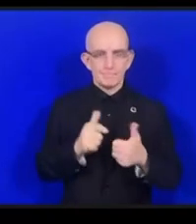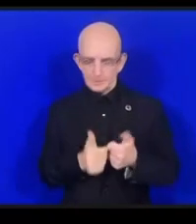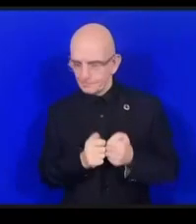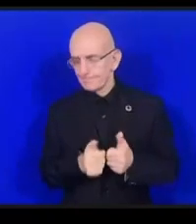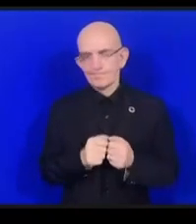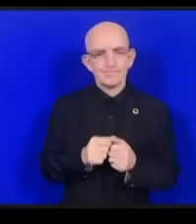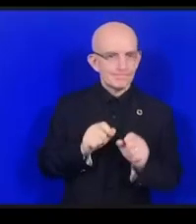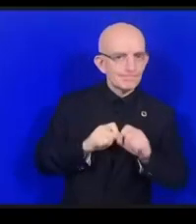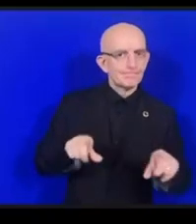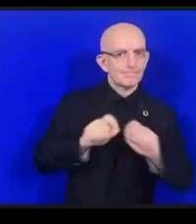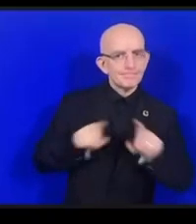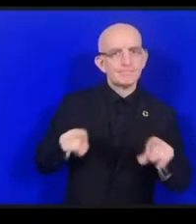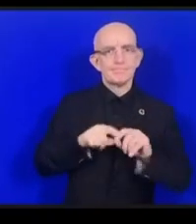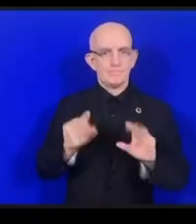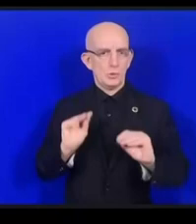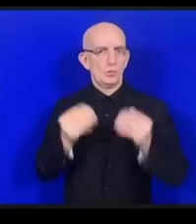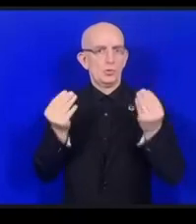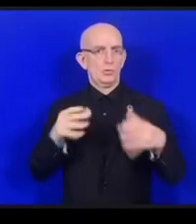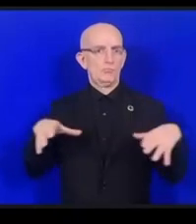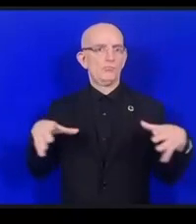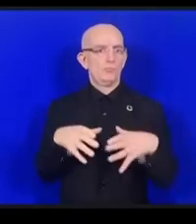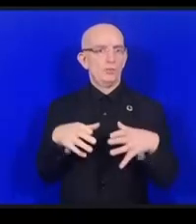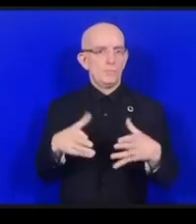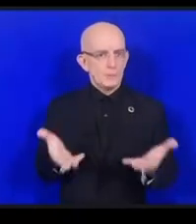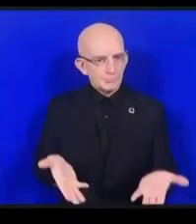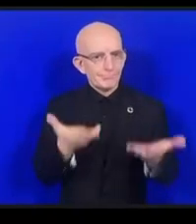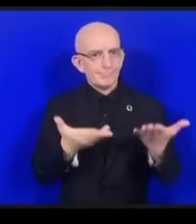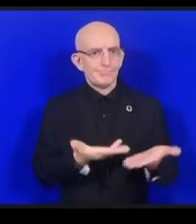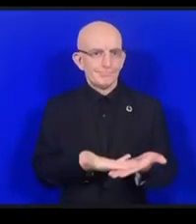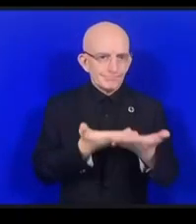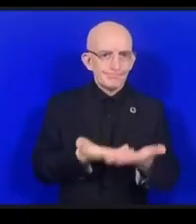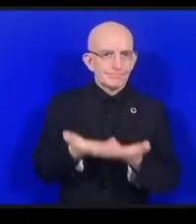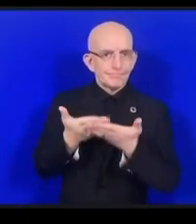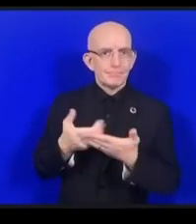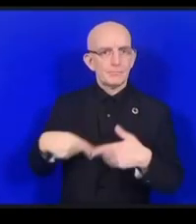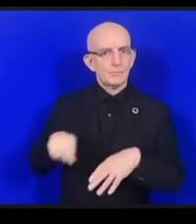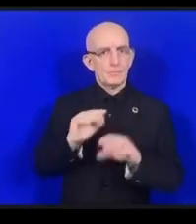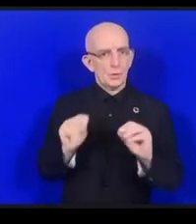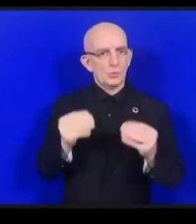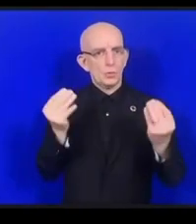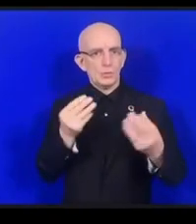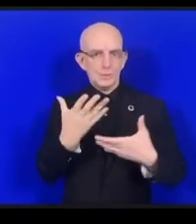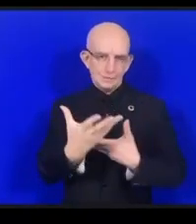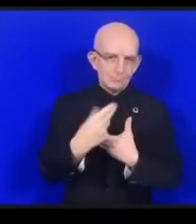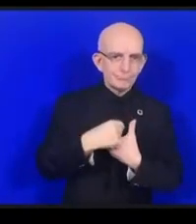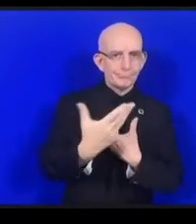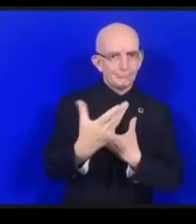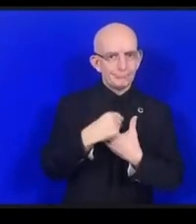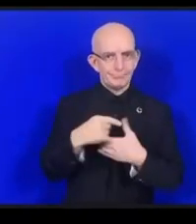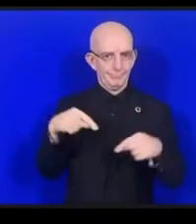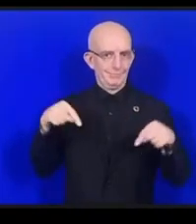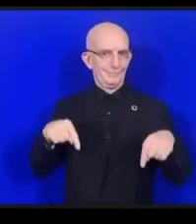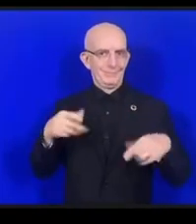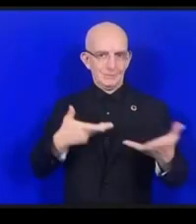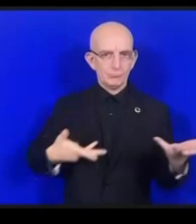エンパワーするためのIGFの作業というのもやってきました